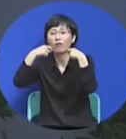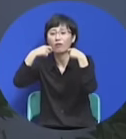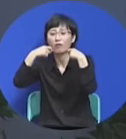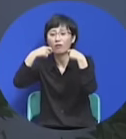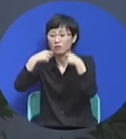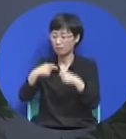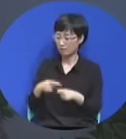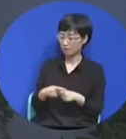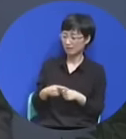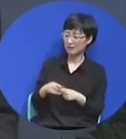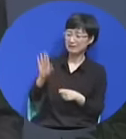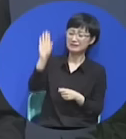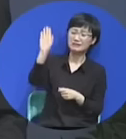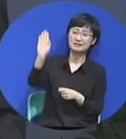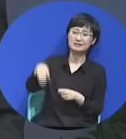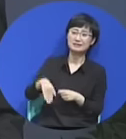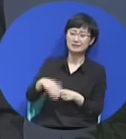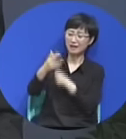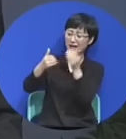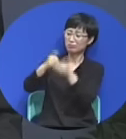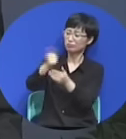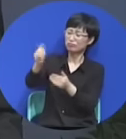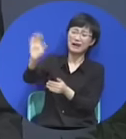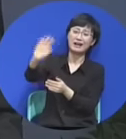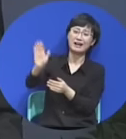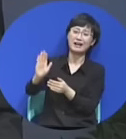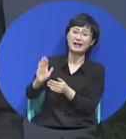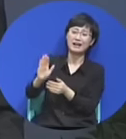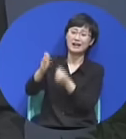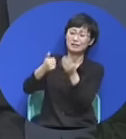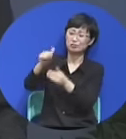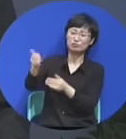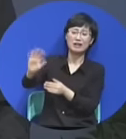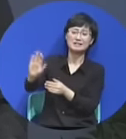그러니까 루트가 암만 그래도 그렇지. 아니 하나님이 왜 죽냐.